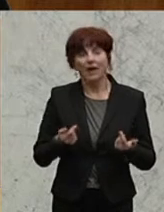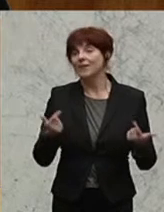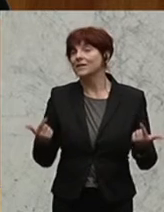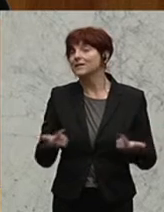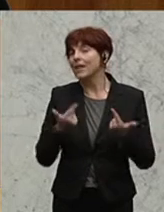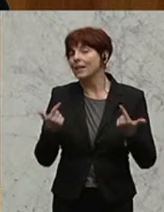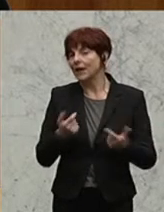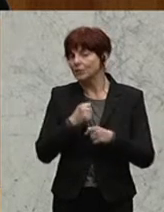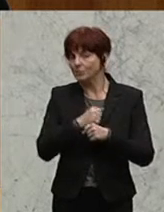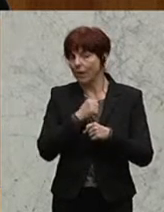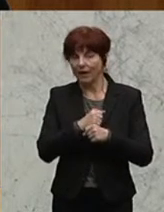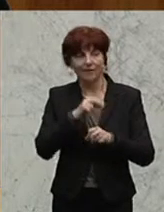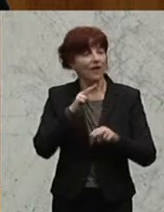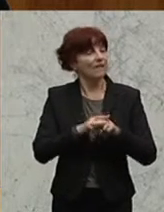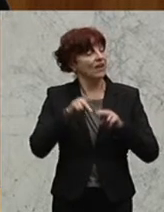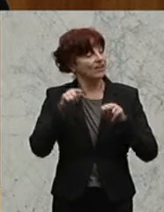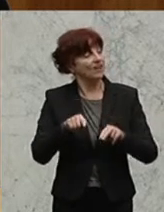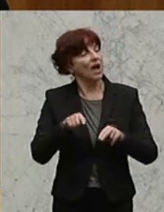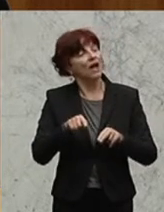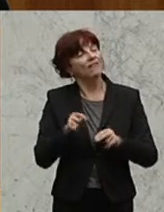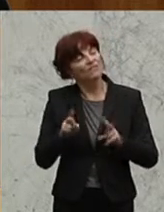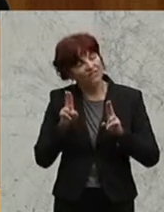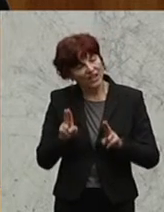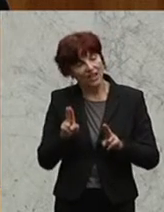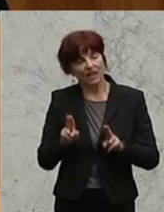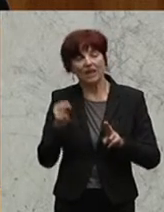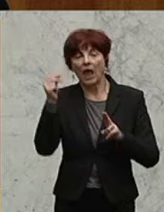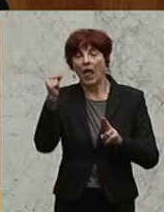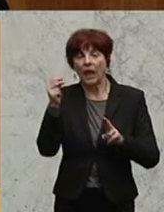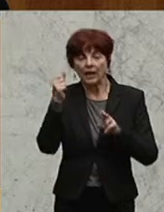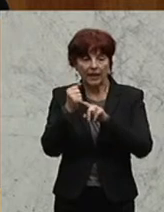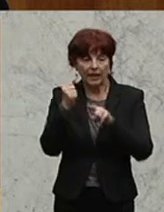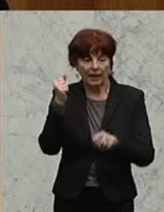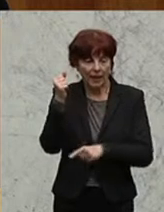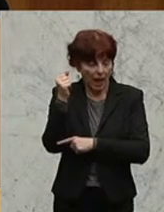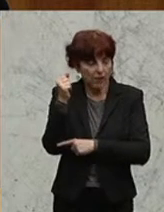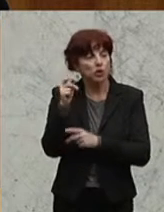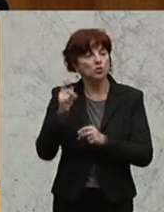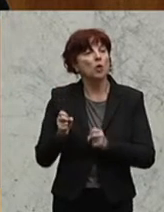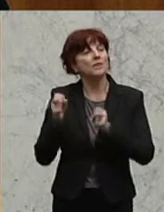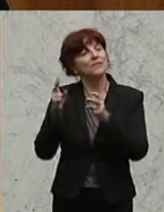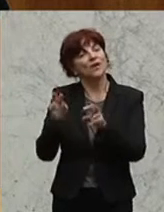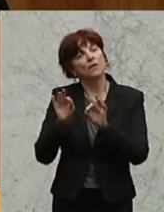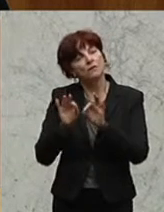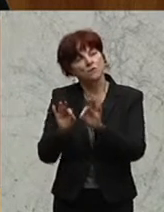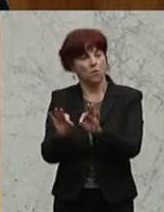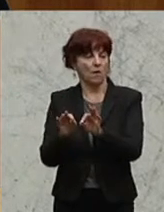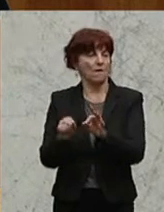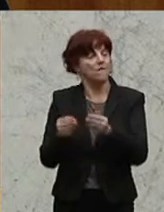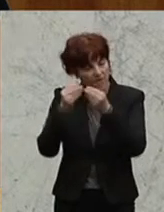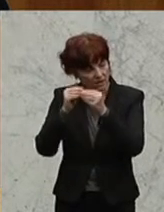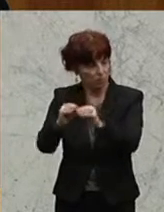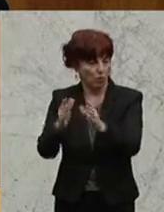Zweckwidmung stattfindet, um eben auch die Unabhängigkeit des VKI zu sichern. Aber mit einer